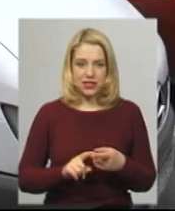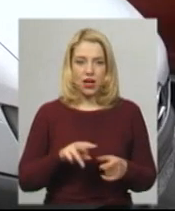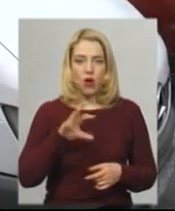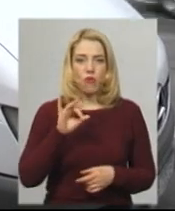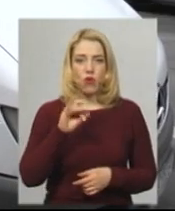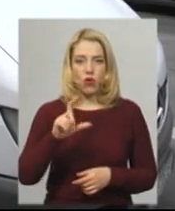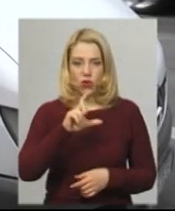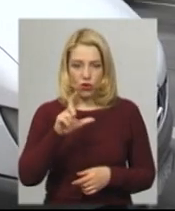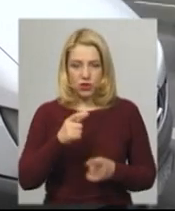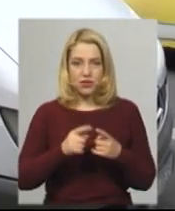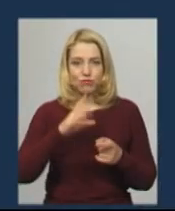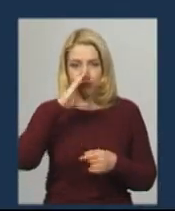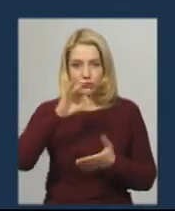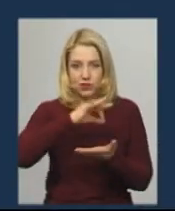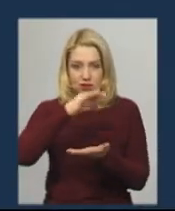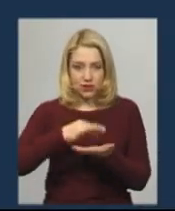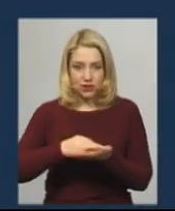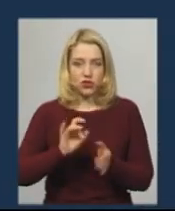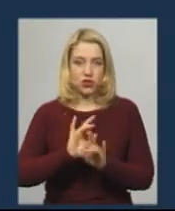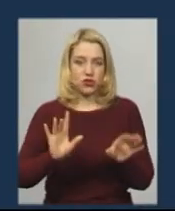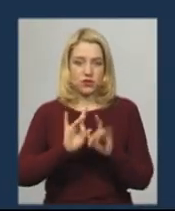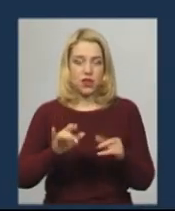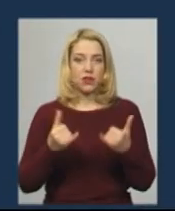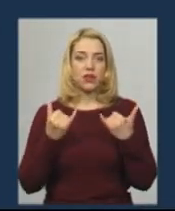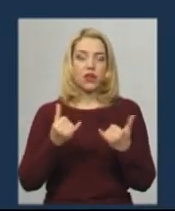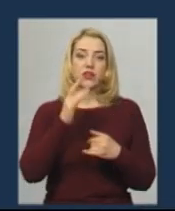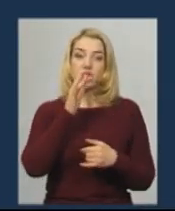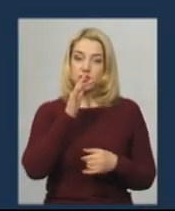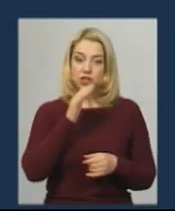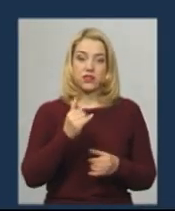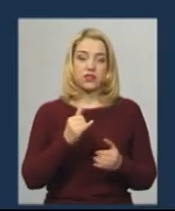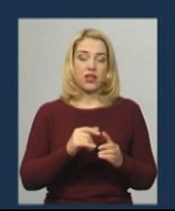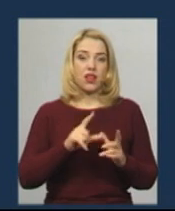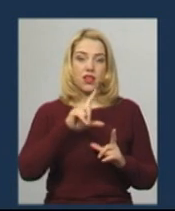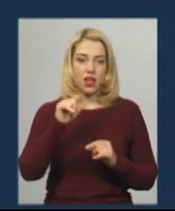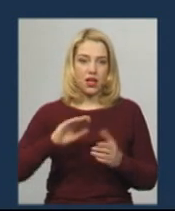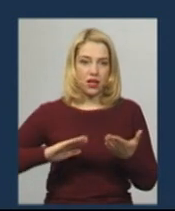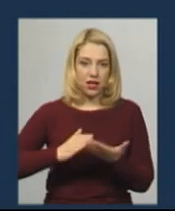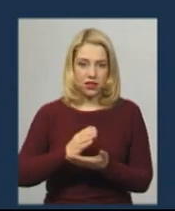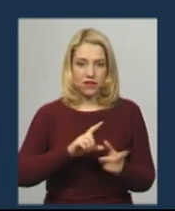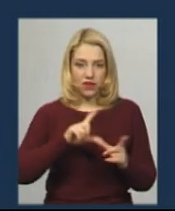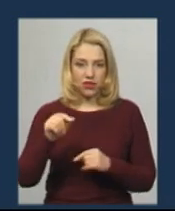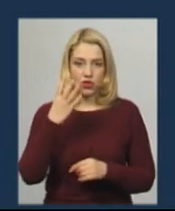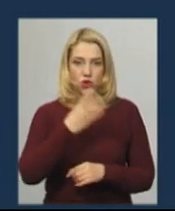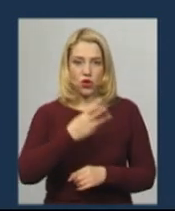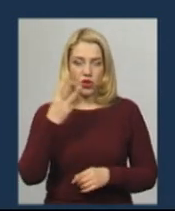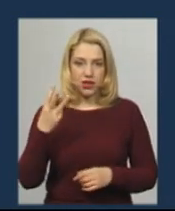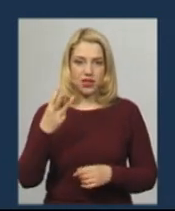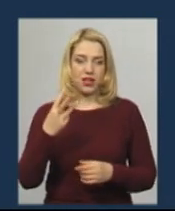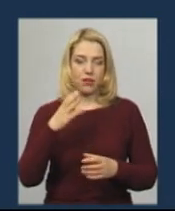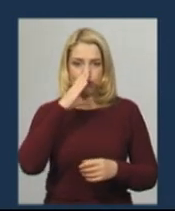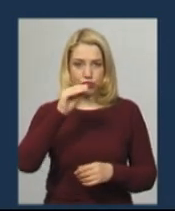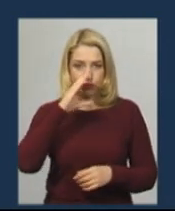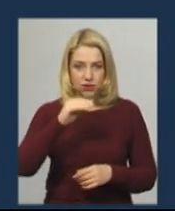маршрутками у Хмельницькому, розповідає. На даний час виїхало на лінію всі 43 автомобіля,